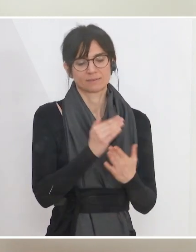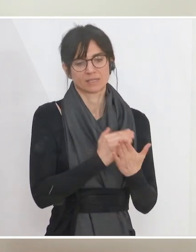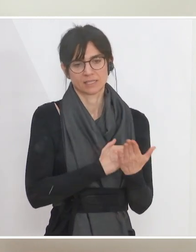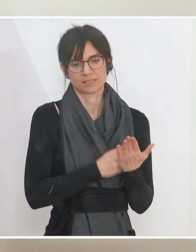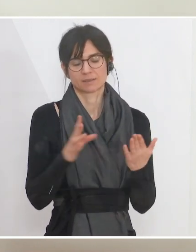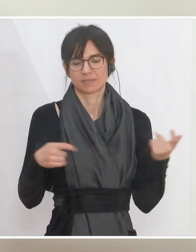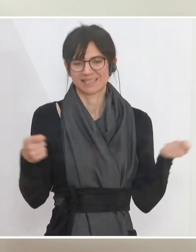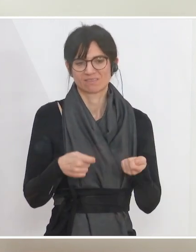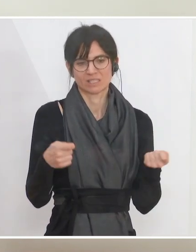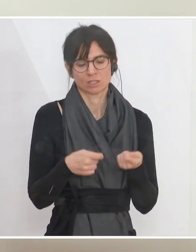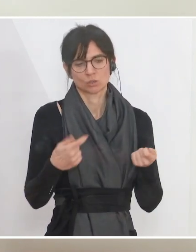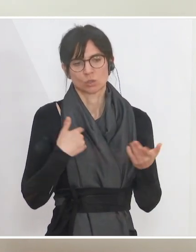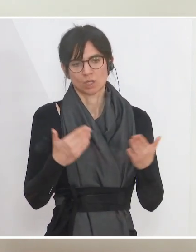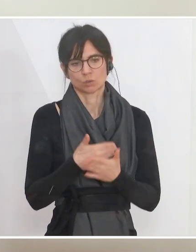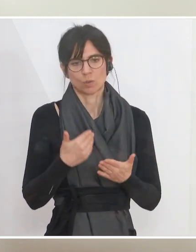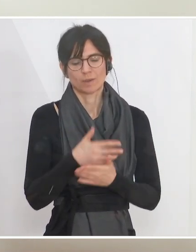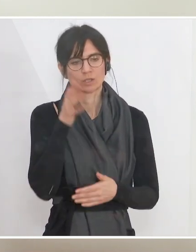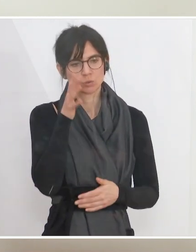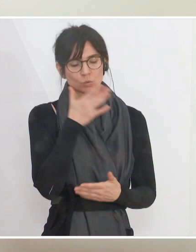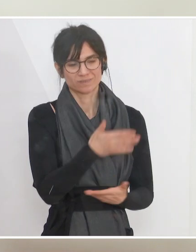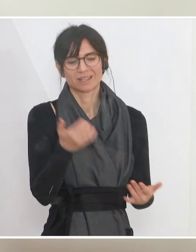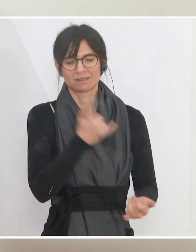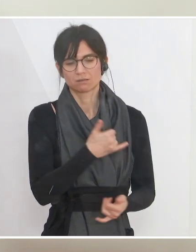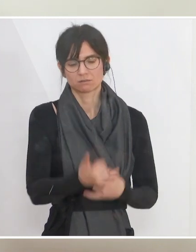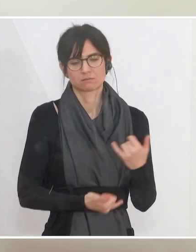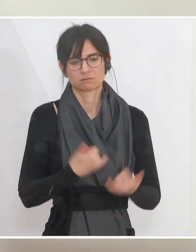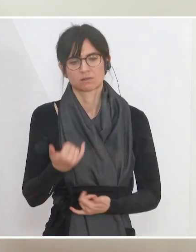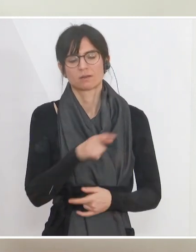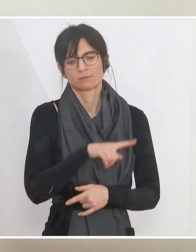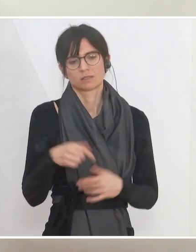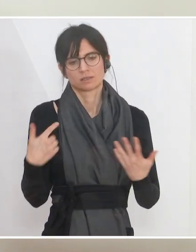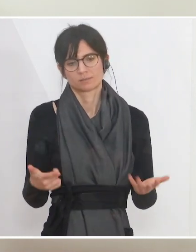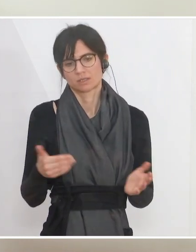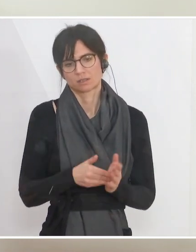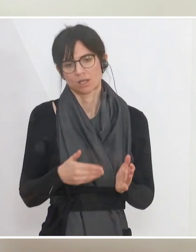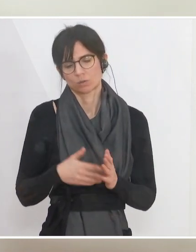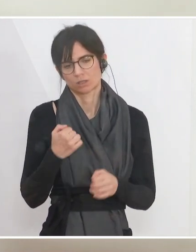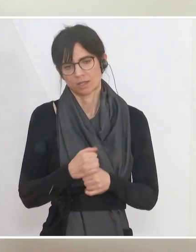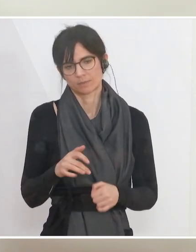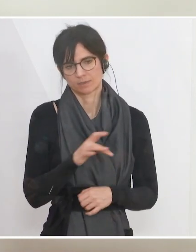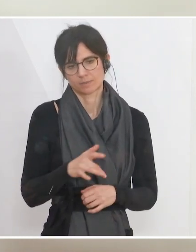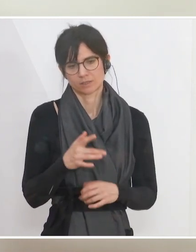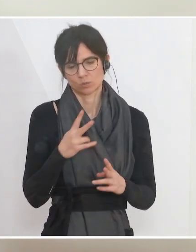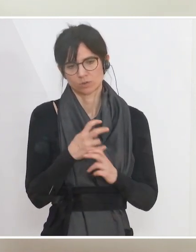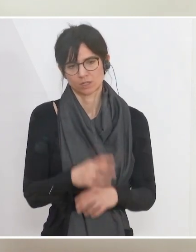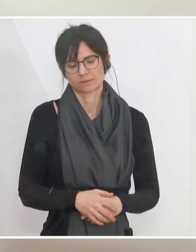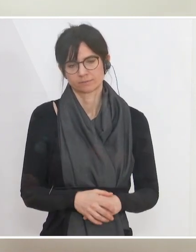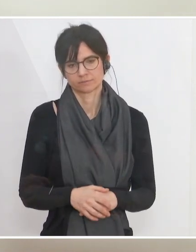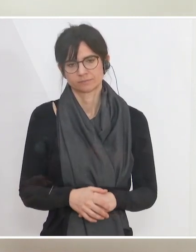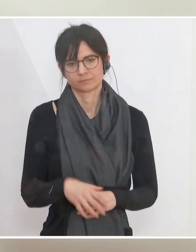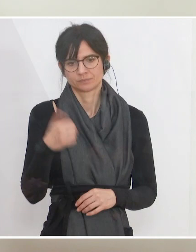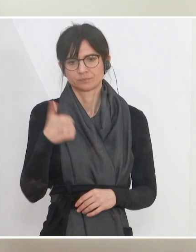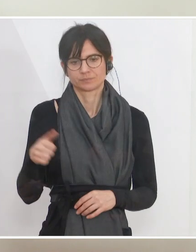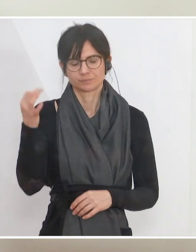diesen Investitionen in unsere erneuerbare Zukunft jährlich bis zu 70.000 Arbeitsplätze in Österreich. Also